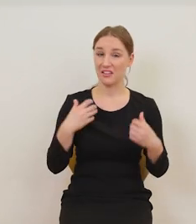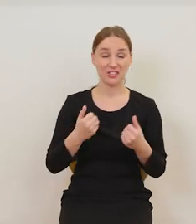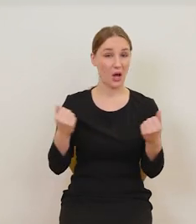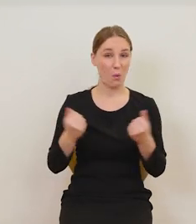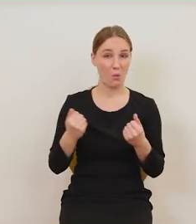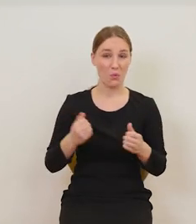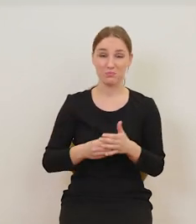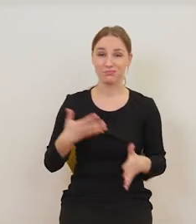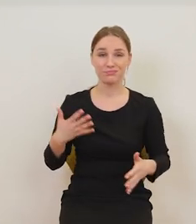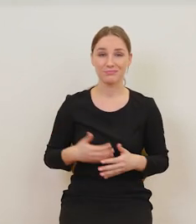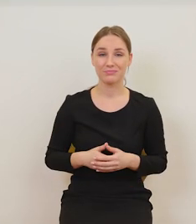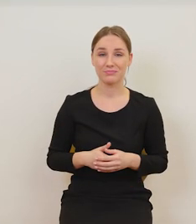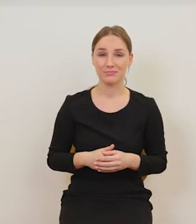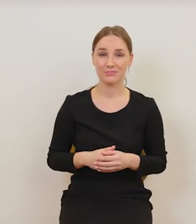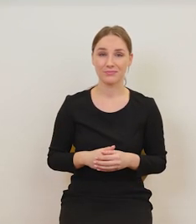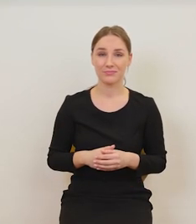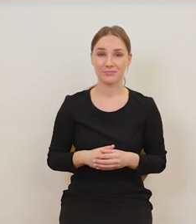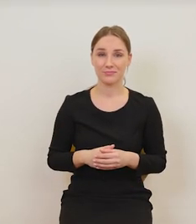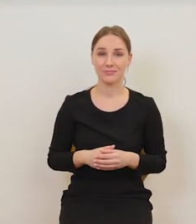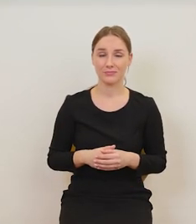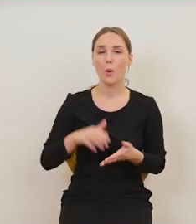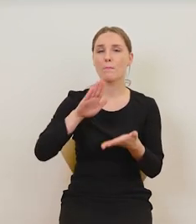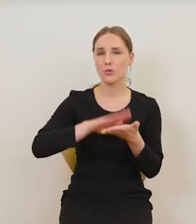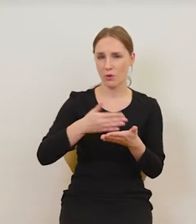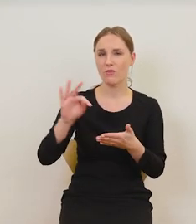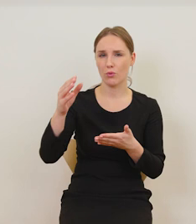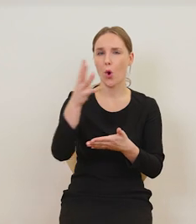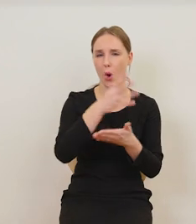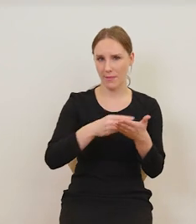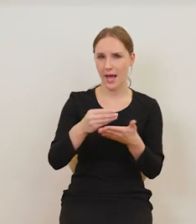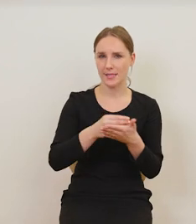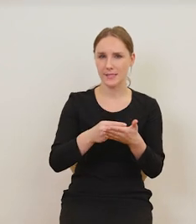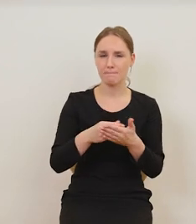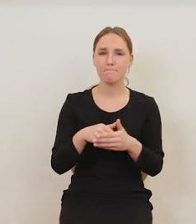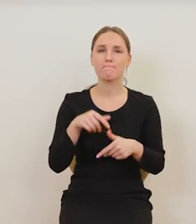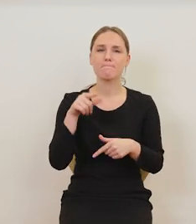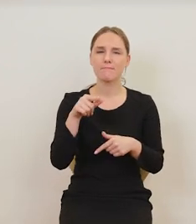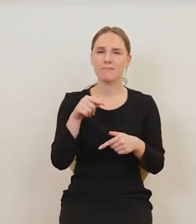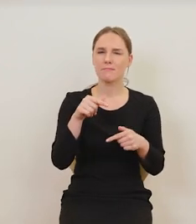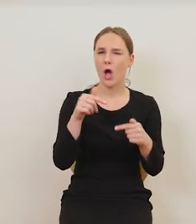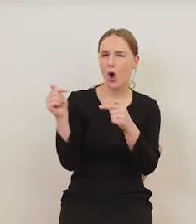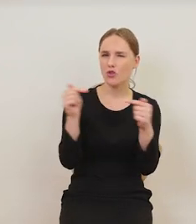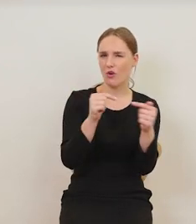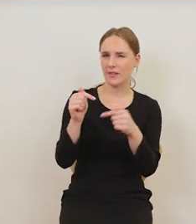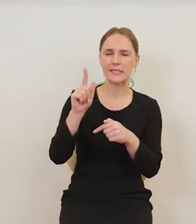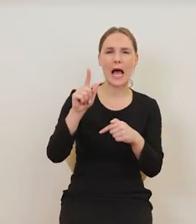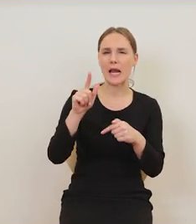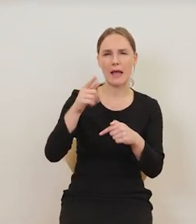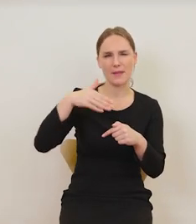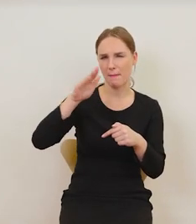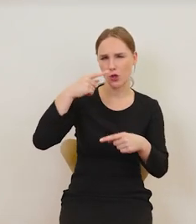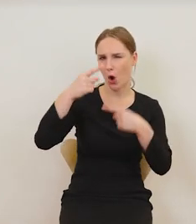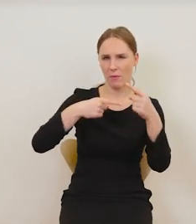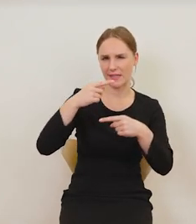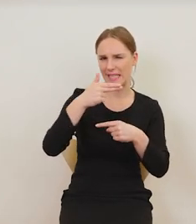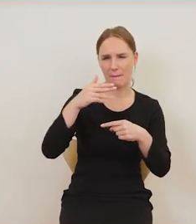to całkiem nieźle. To jest jeden z jego obrazów. On jest bardzo kontrowersyjny, ale o tym tutaj nie będziemy wspominać,